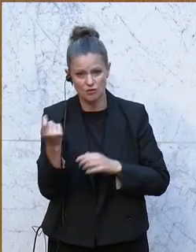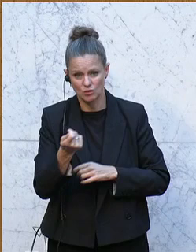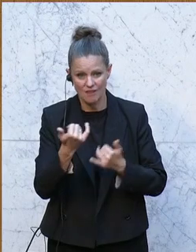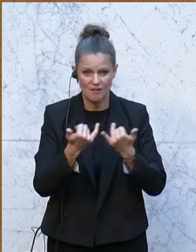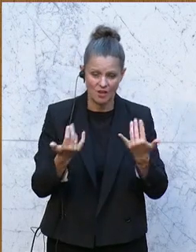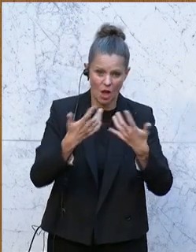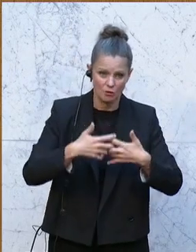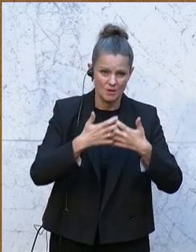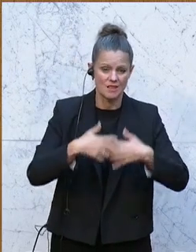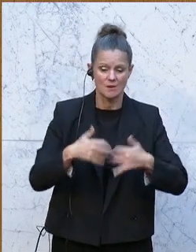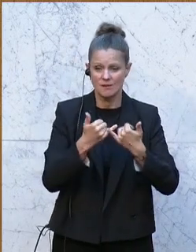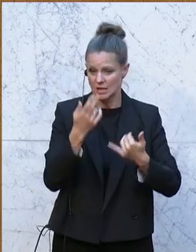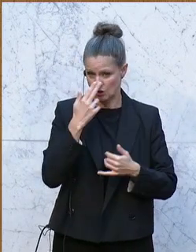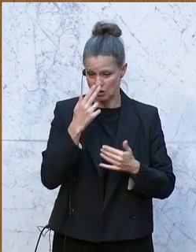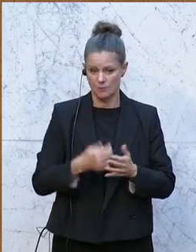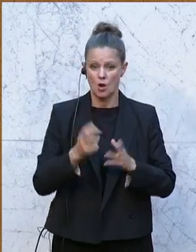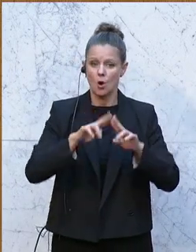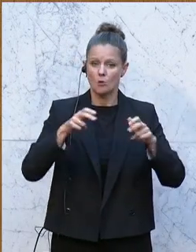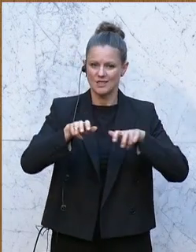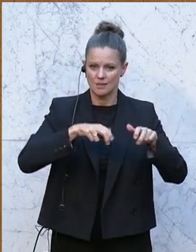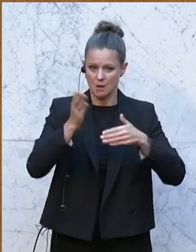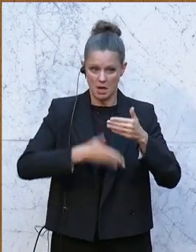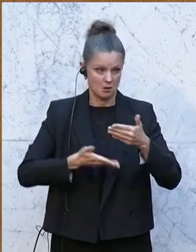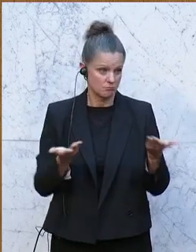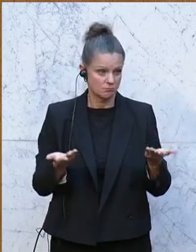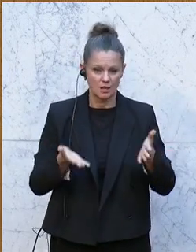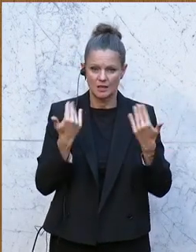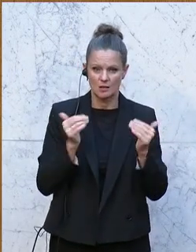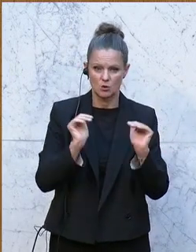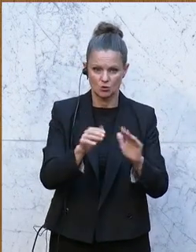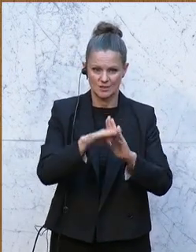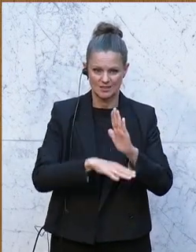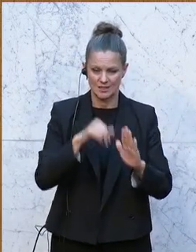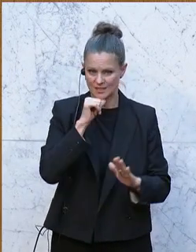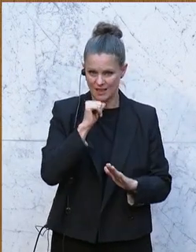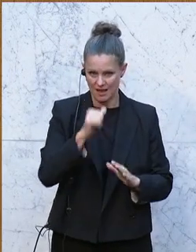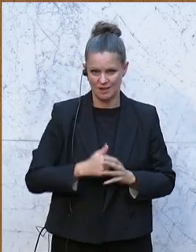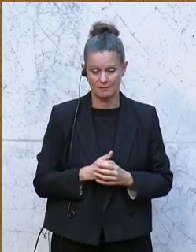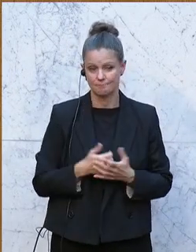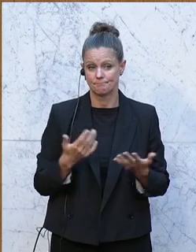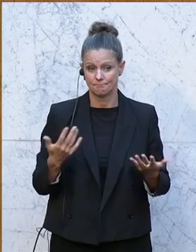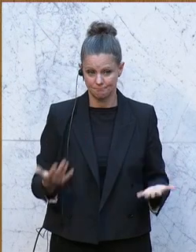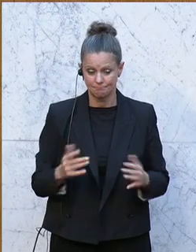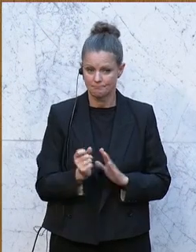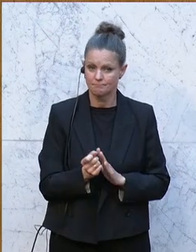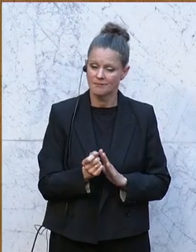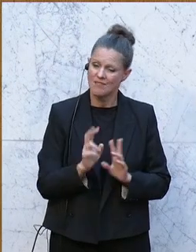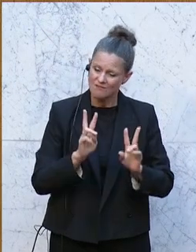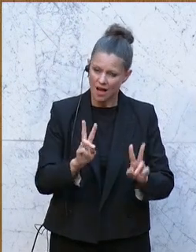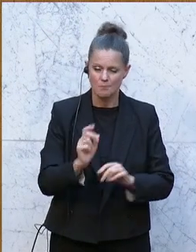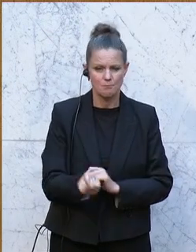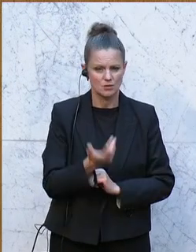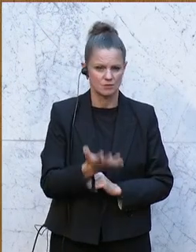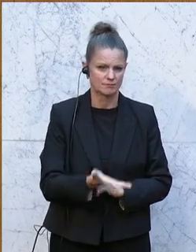greifen. Und am Ende dieser Bundesregierung gibt es kein Klimaschutzgesetz. Und das ist insofern besonders enttäuschend,